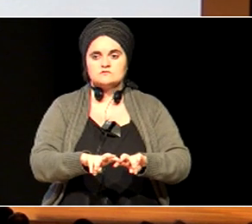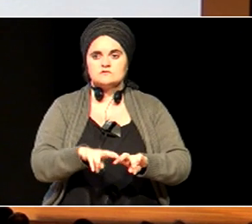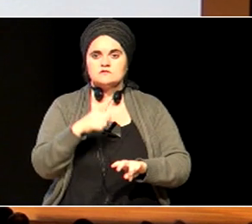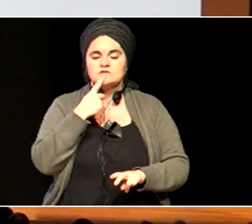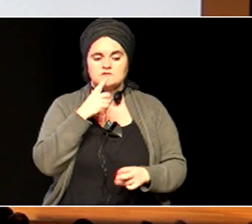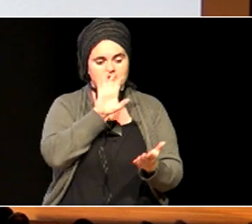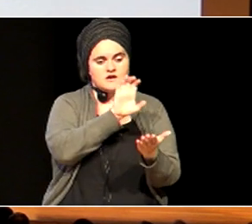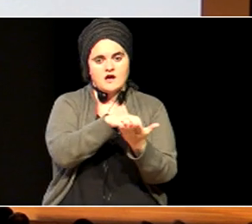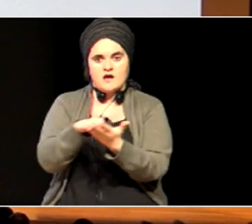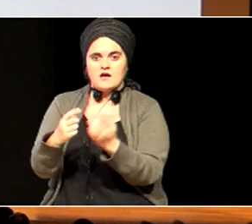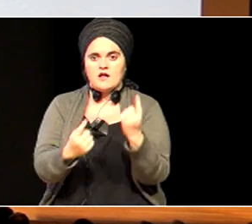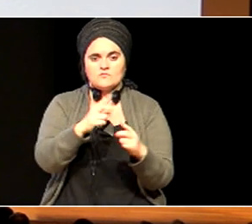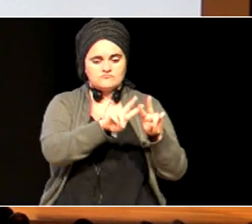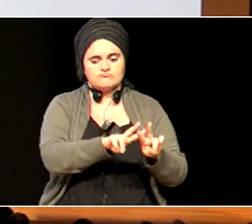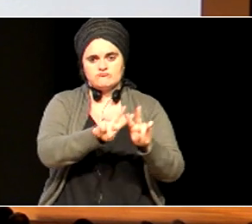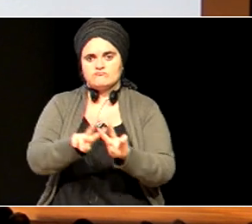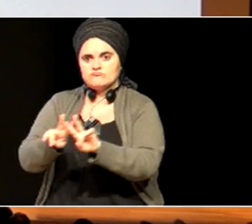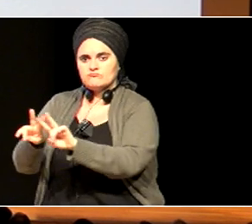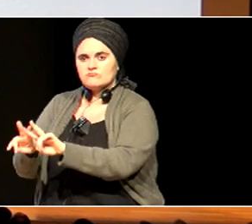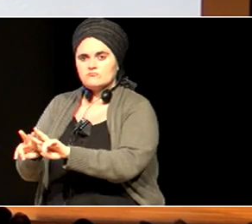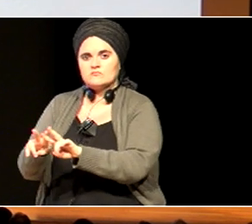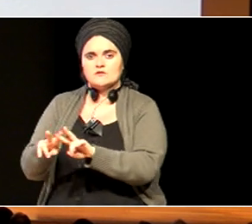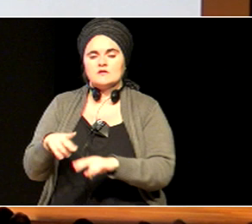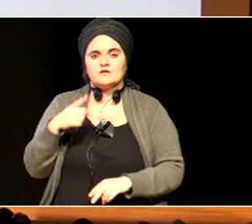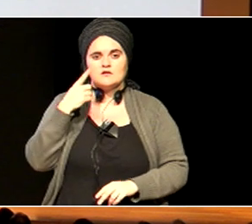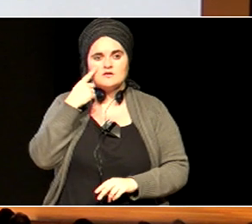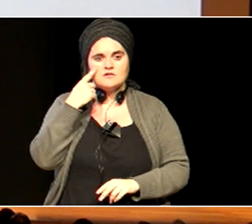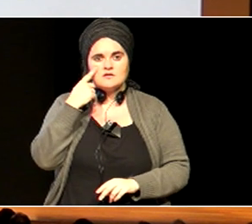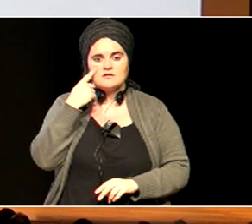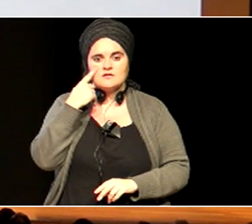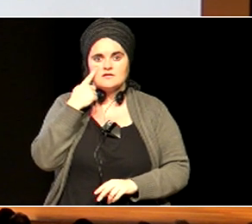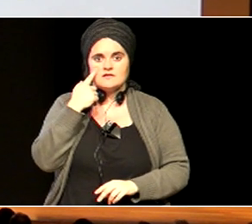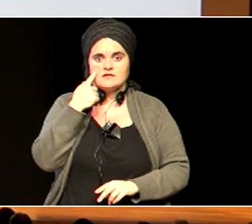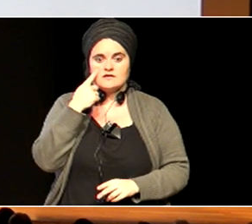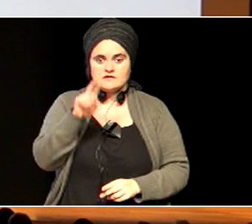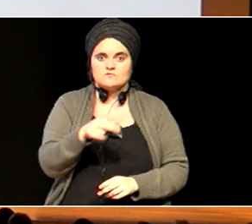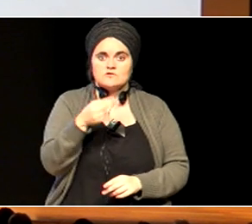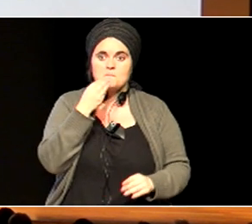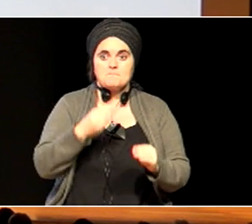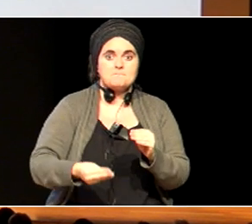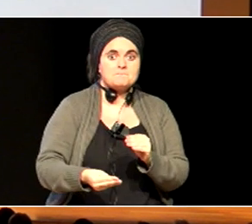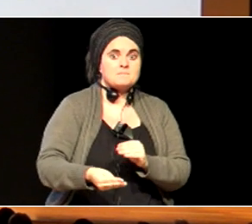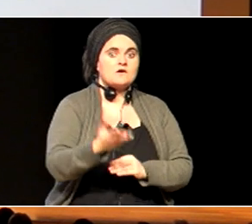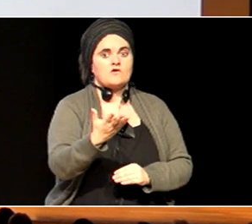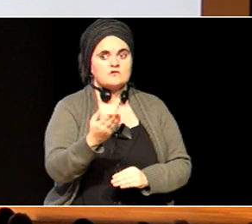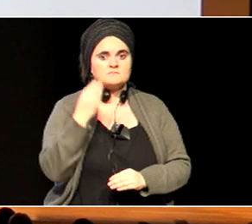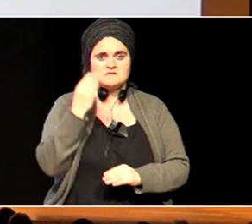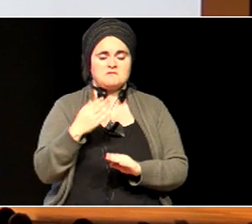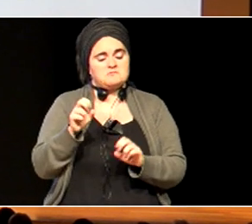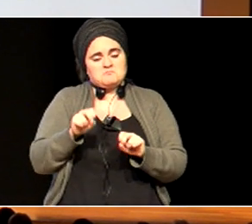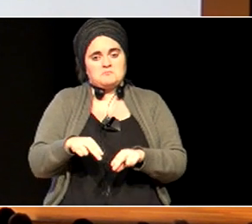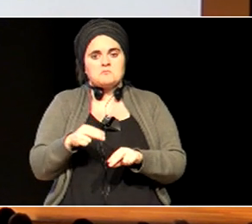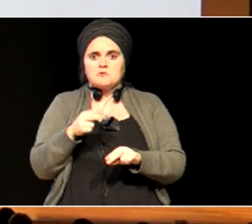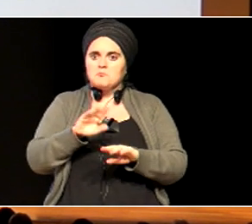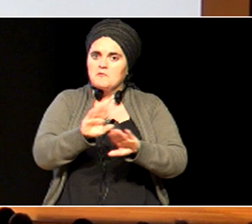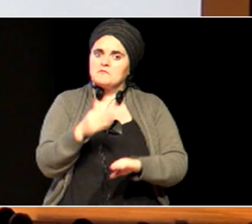ikastetze batzuk, ze, espero genuen, baino, emaitza, obeak zituen, kasuetan, ez, eta, orduan,